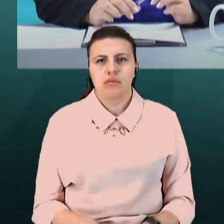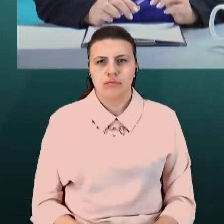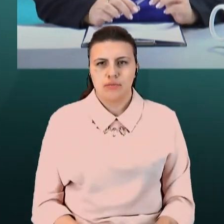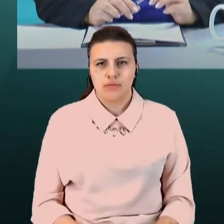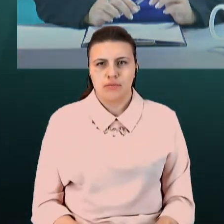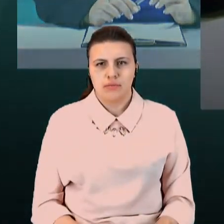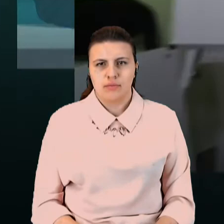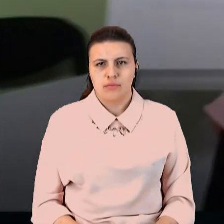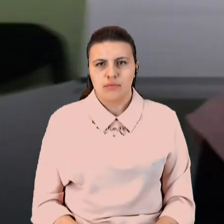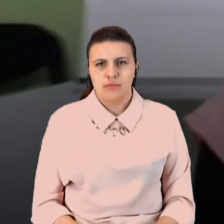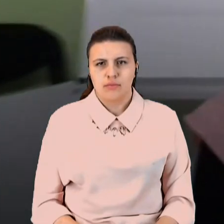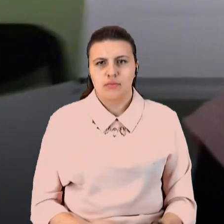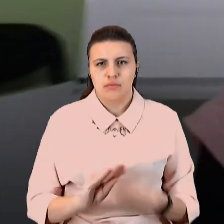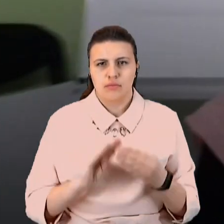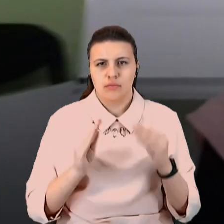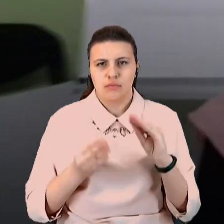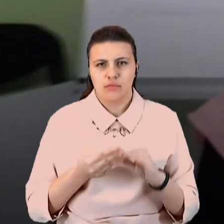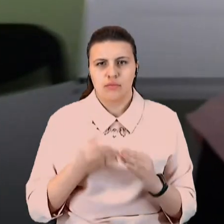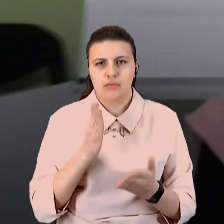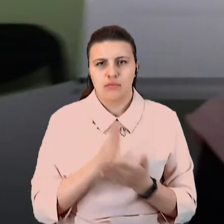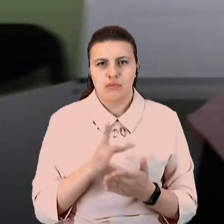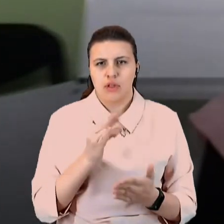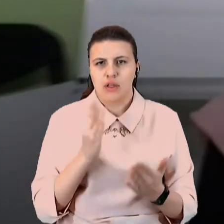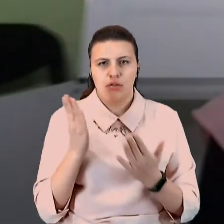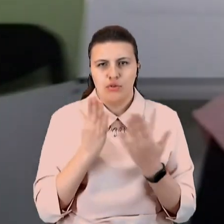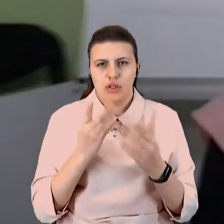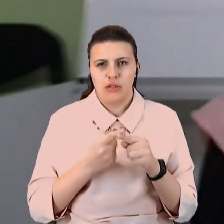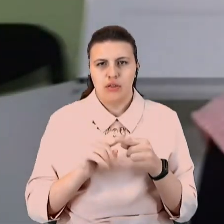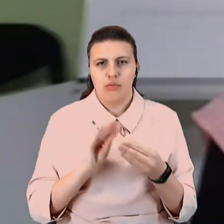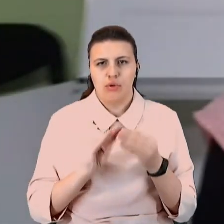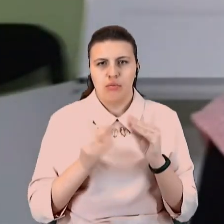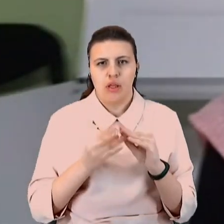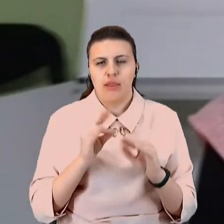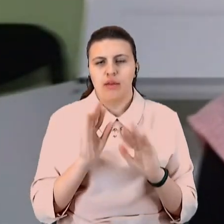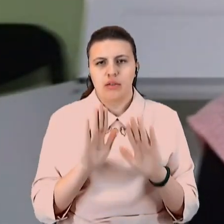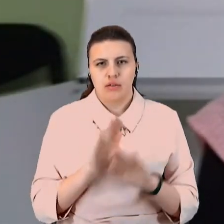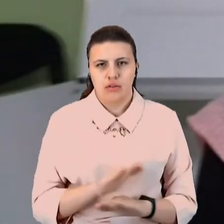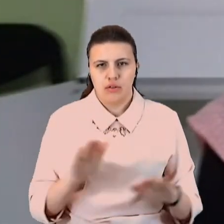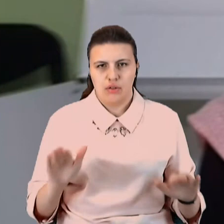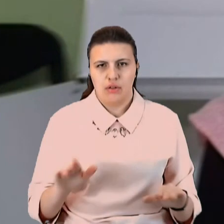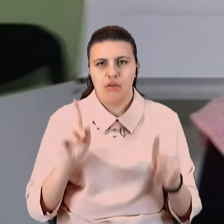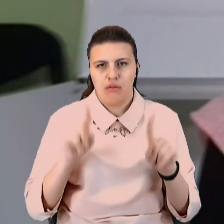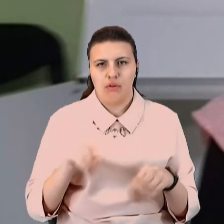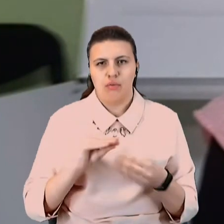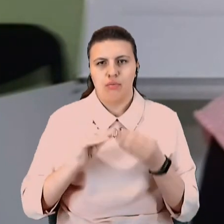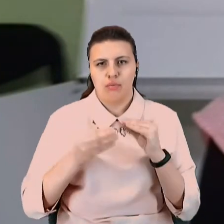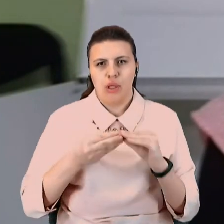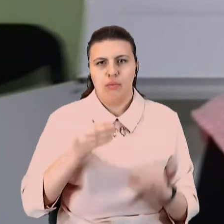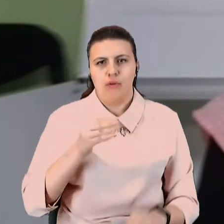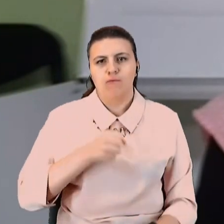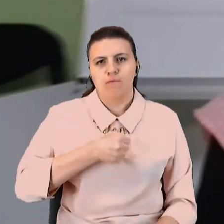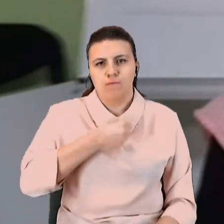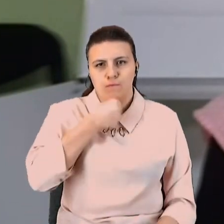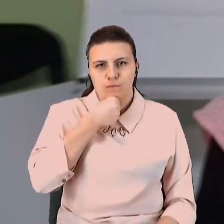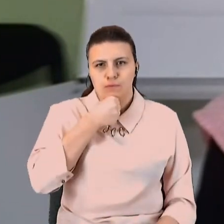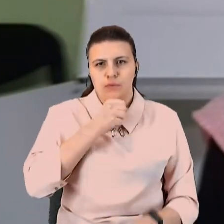Проблема насправді велика, не читання. І це проблема не тільки дитяча, а переважно доросла, до речі. Діти у нас, це той прошарок